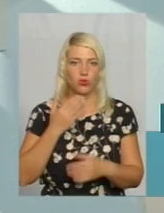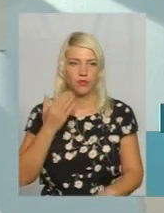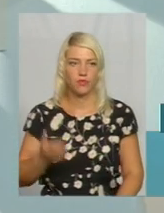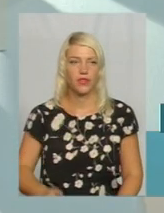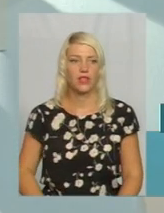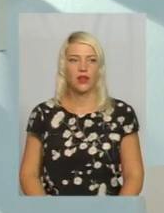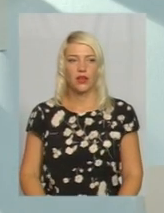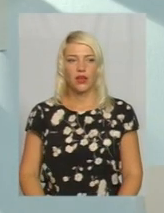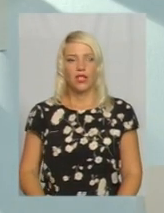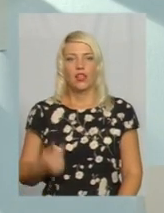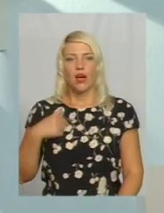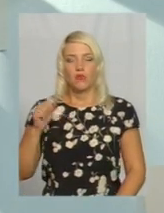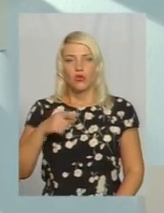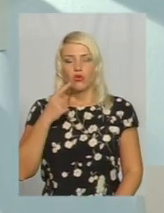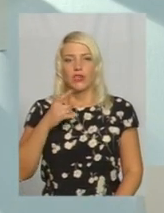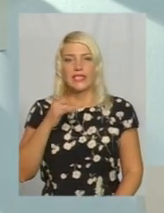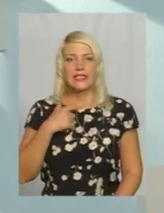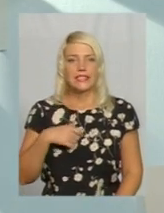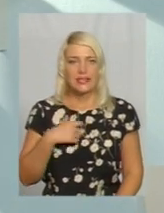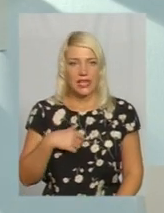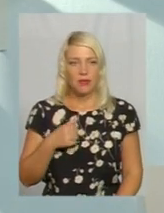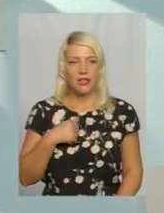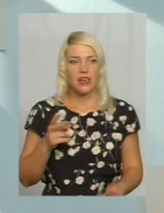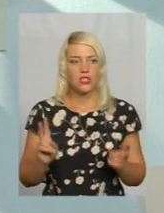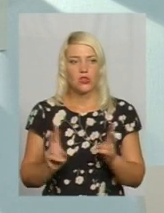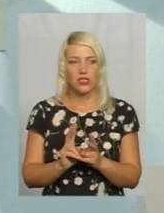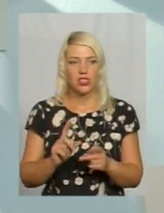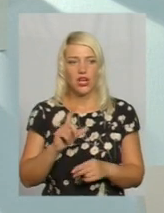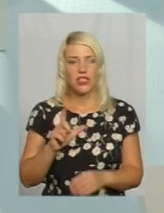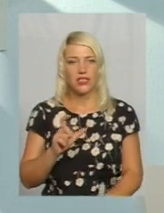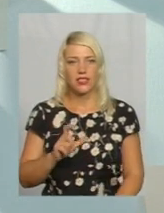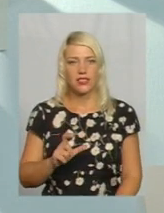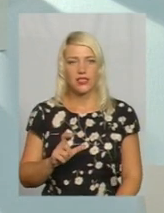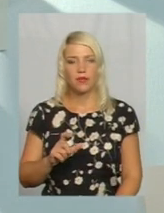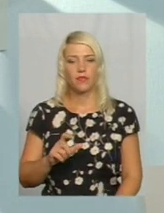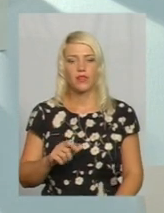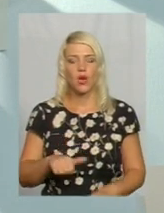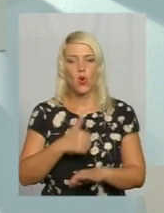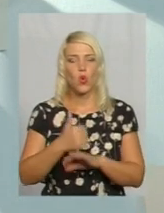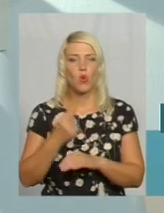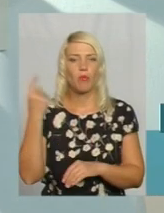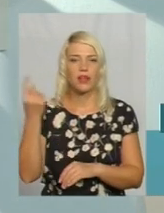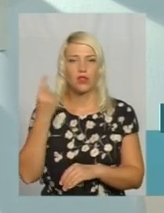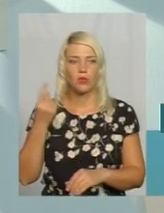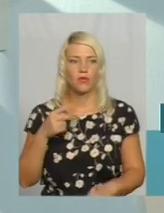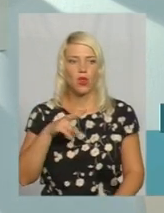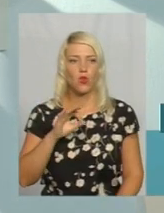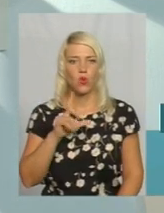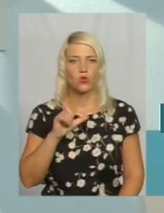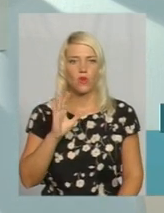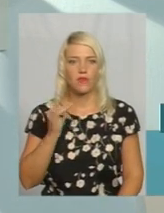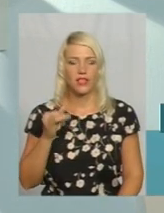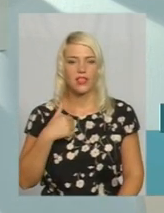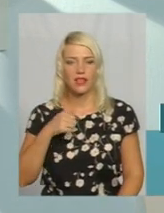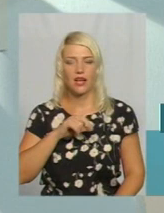Я можу говорити за себе. Я зустрічалася з губернатором нашої області, з Вадимом Лизовим. Я